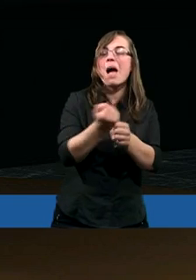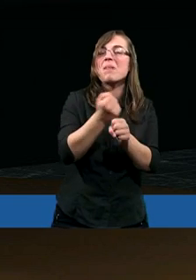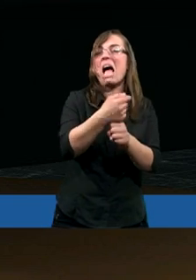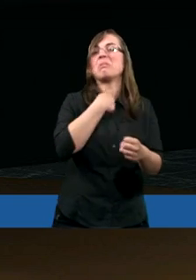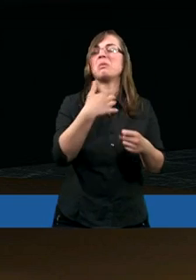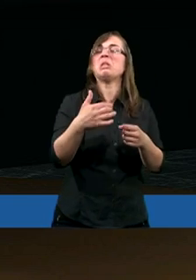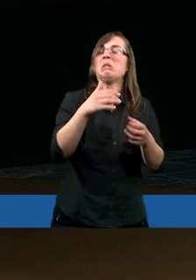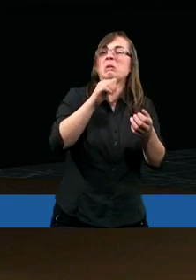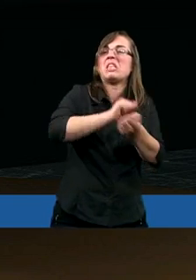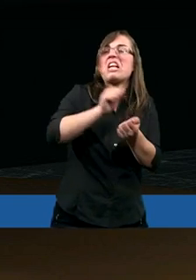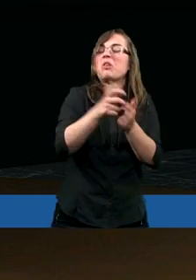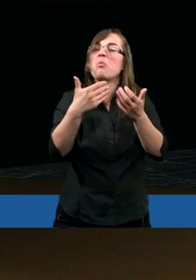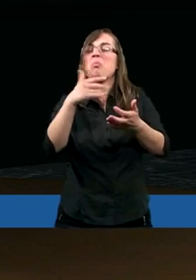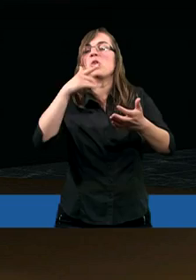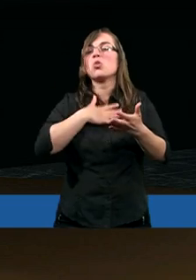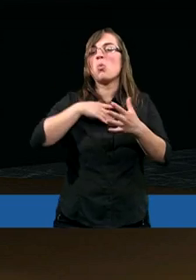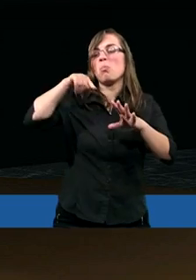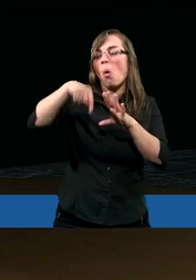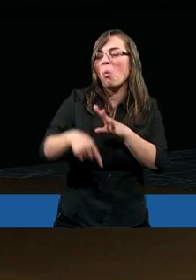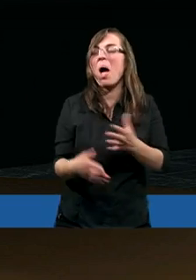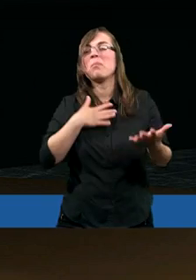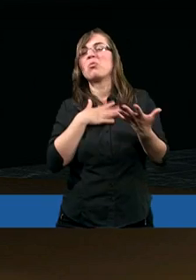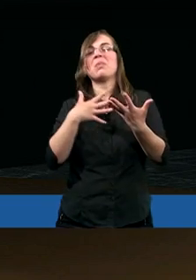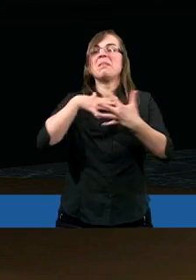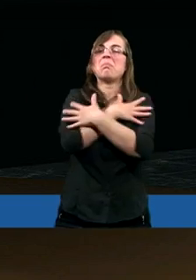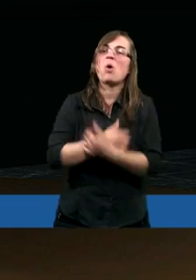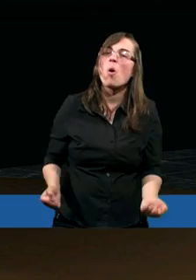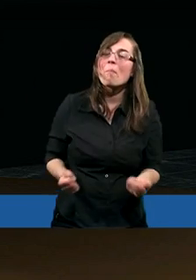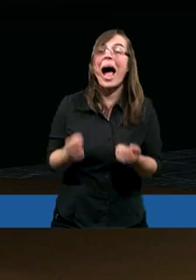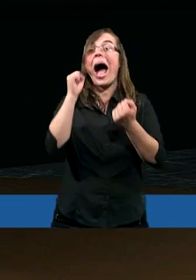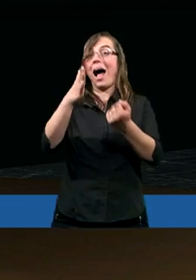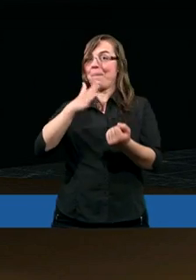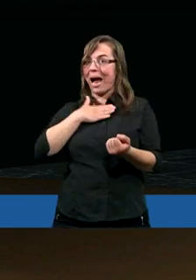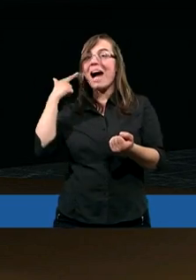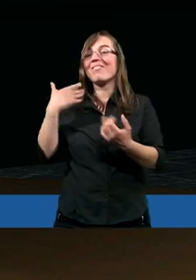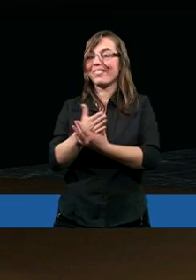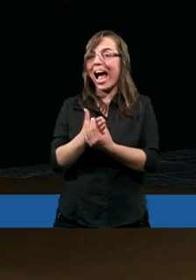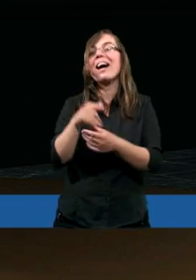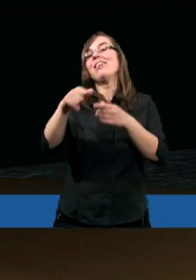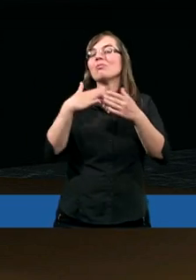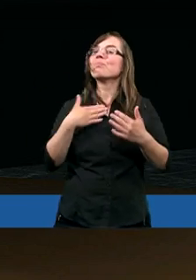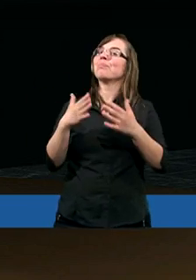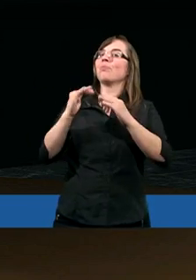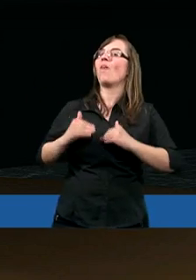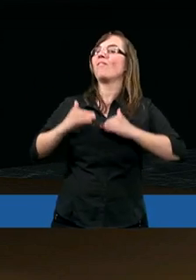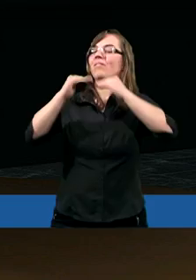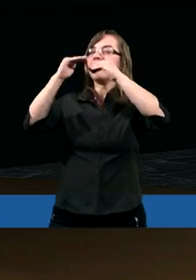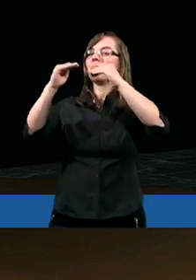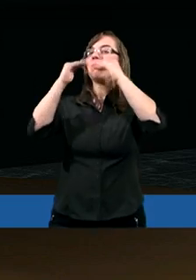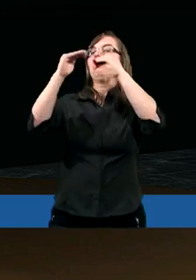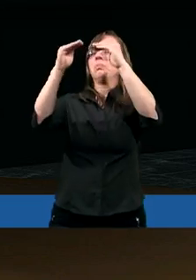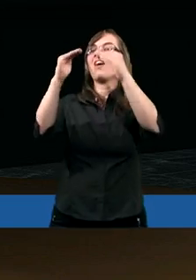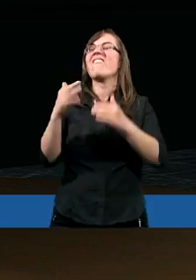żeby tą wiarę pogłębiać i co mamy robić, mamy tutaj wyszczególnione, to ta wiara po prostu